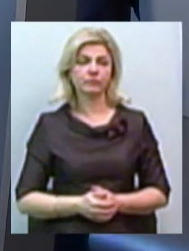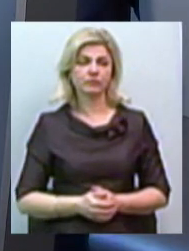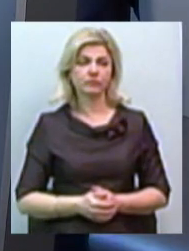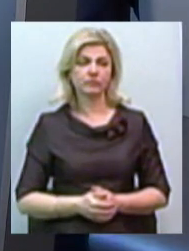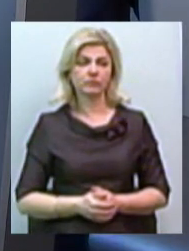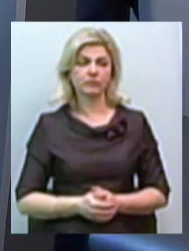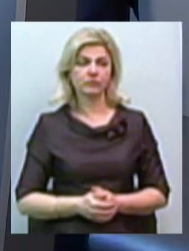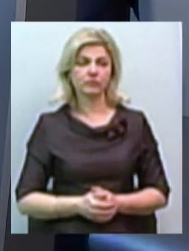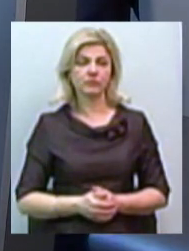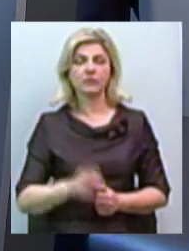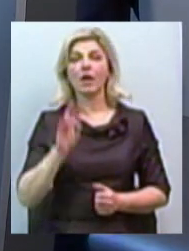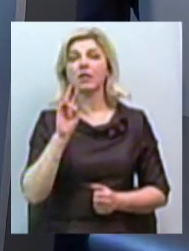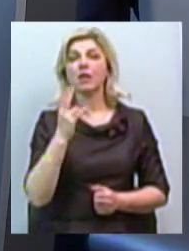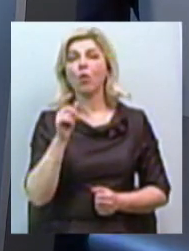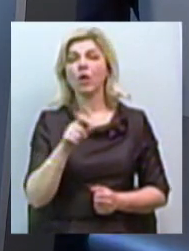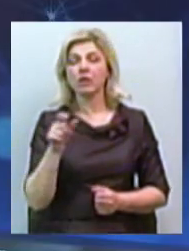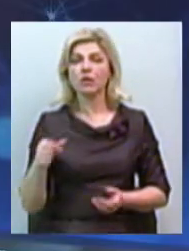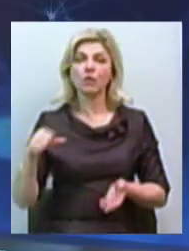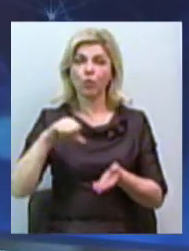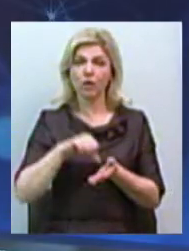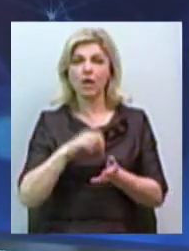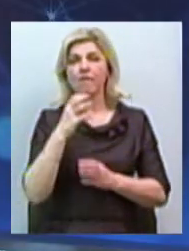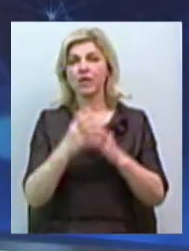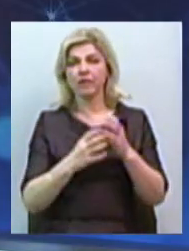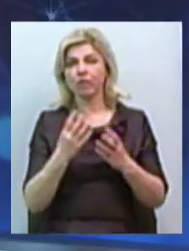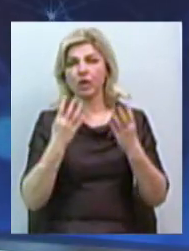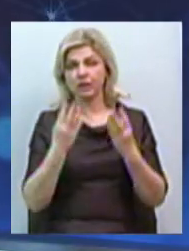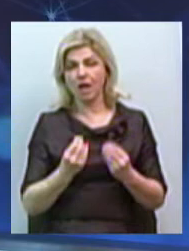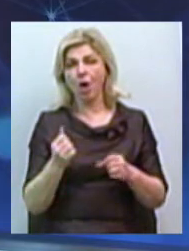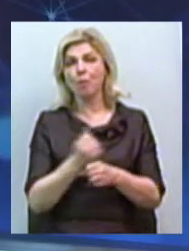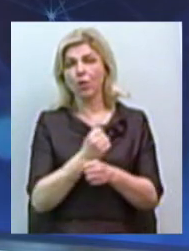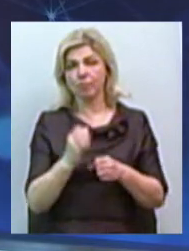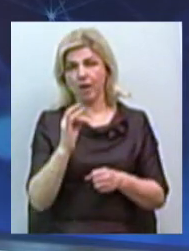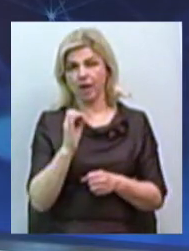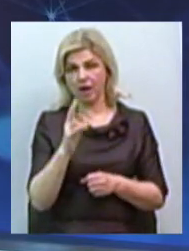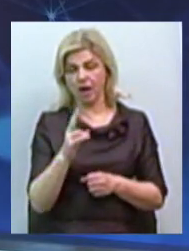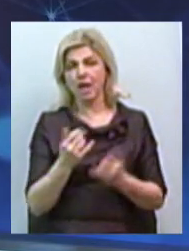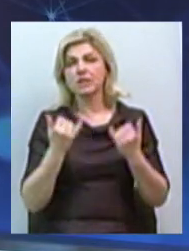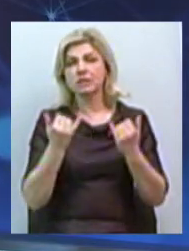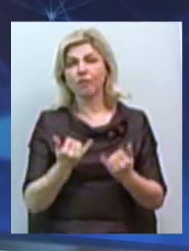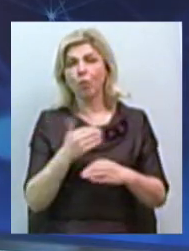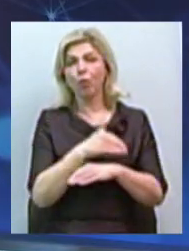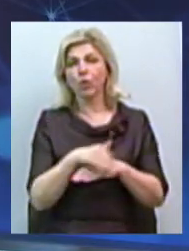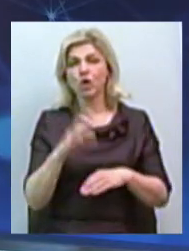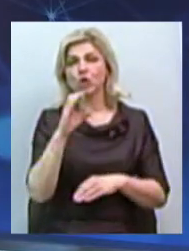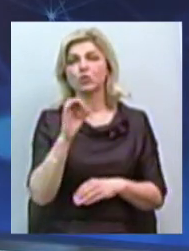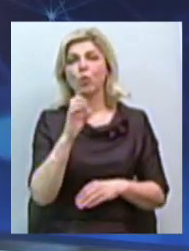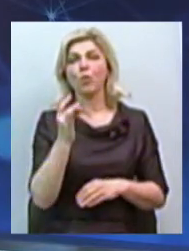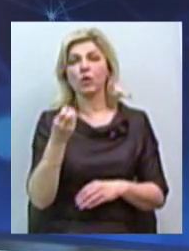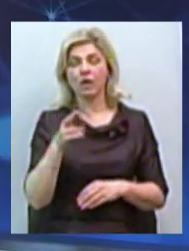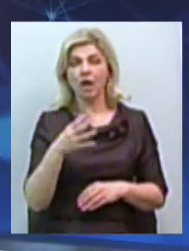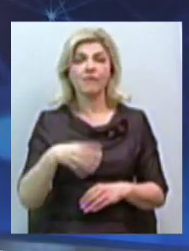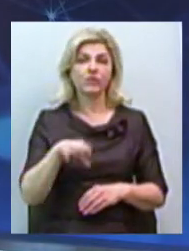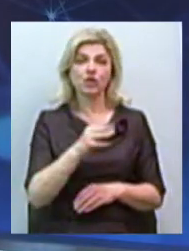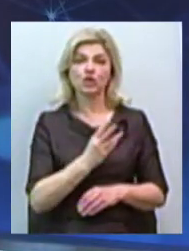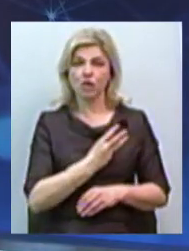Миколаївці долучились до Всесвітнього дня боротьби з раком. Сьогодні на вулиці Соборній всі охочі мали